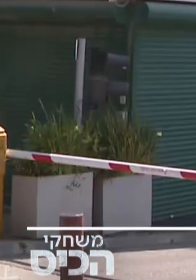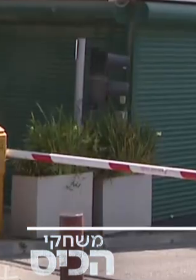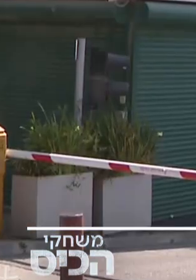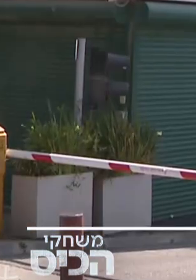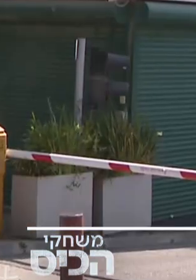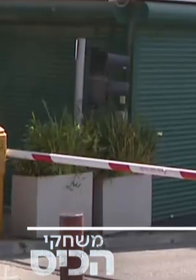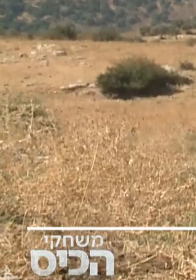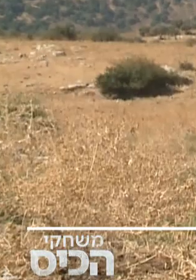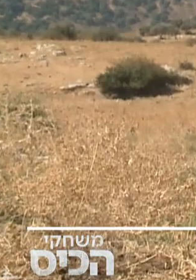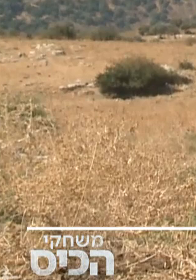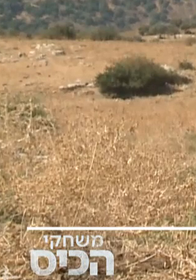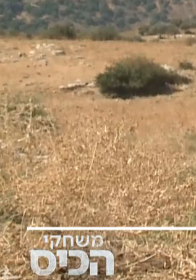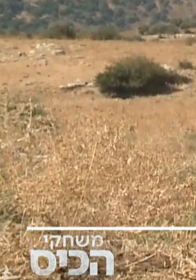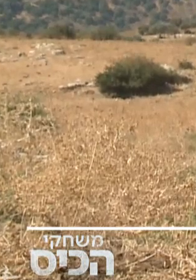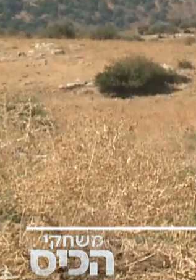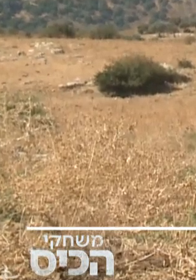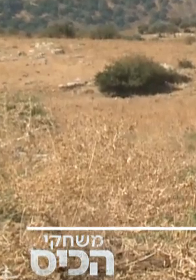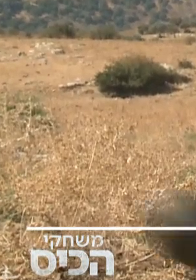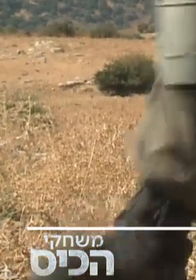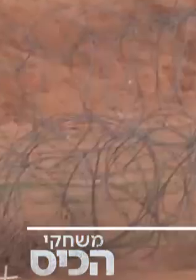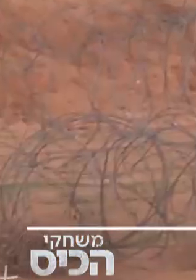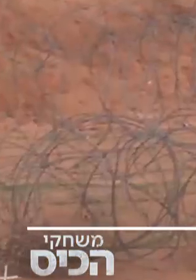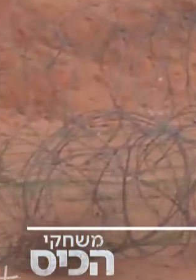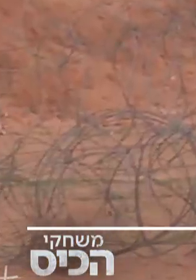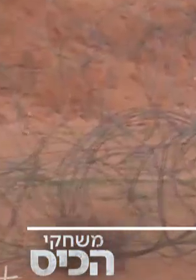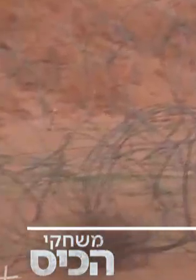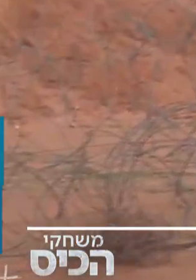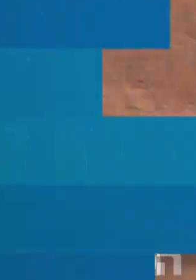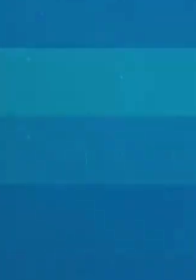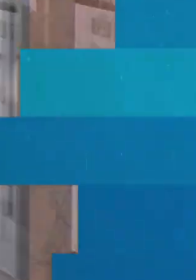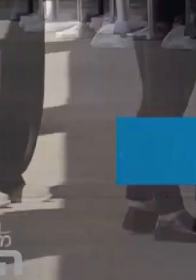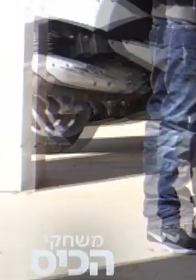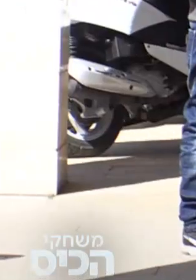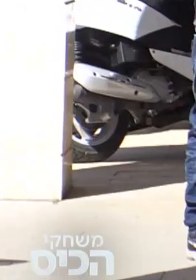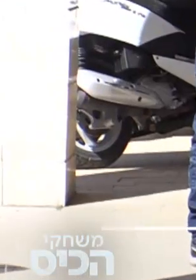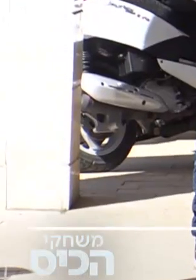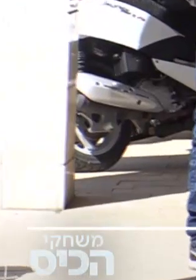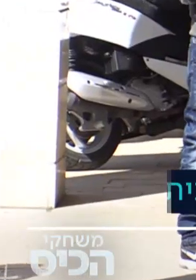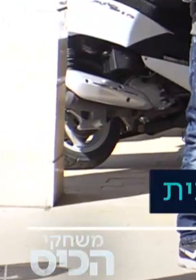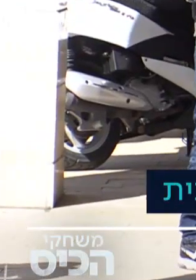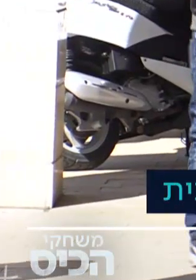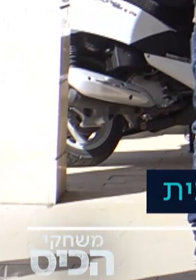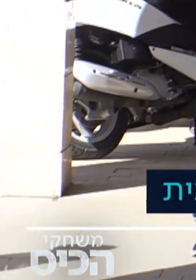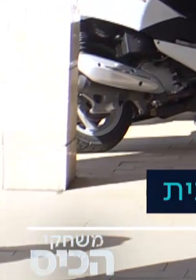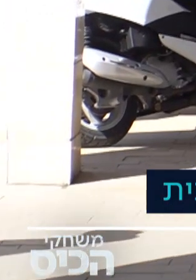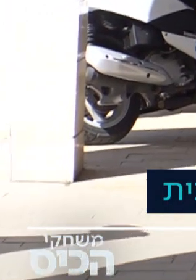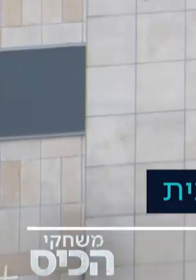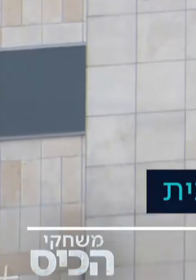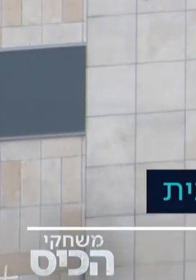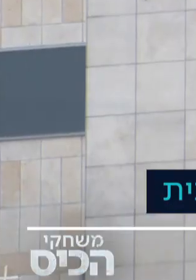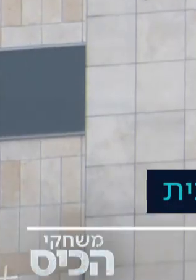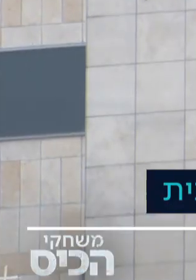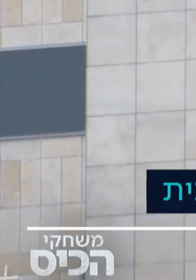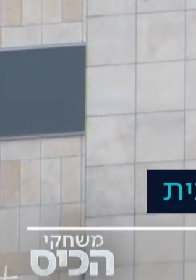-110 מיליון שקלים, כל זה בהנחה שהממשלה באמת תבצע את כל הדברים האלה. אם אתם עם מאות אלפי מחוסרי